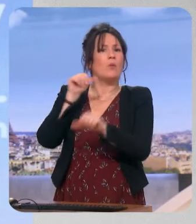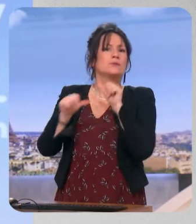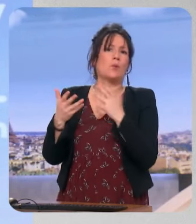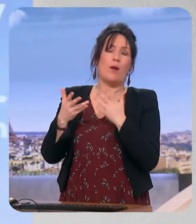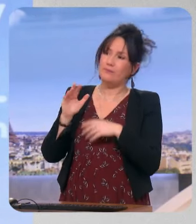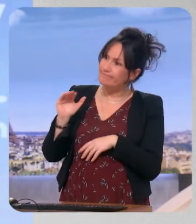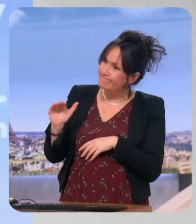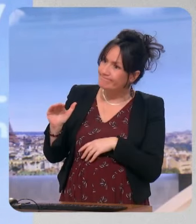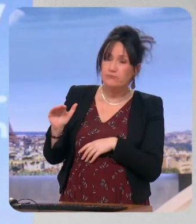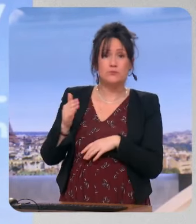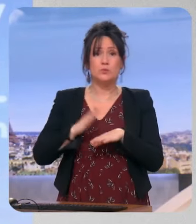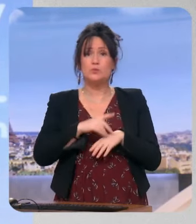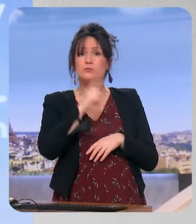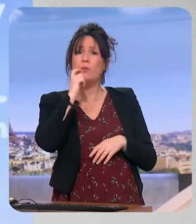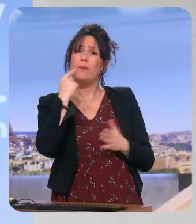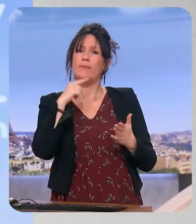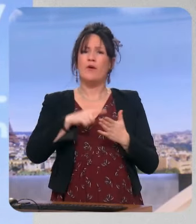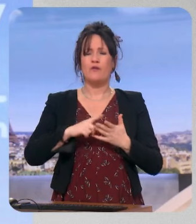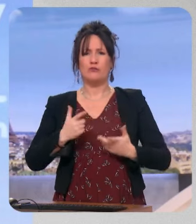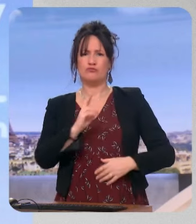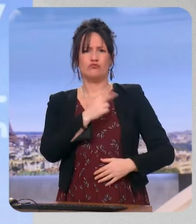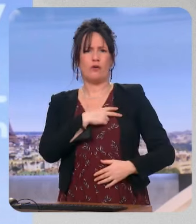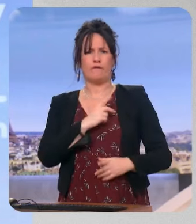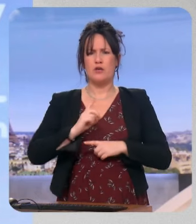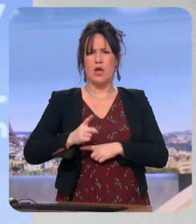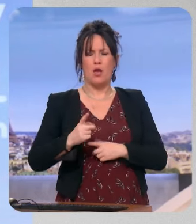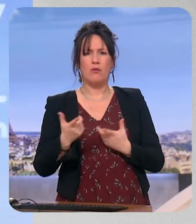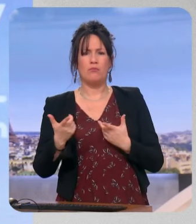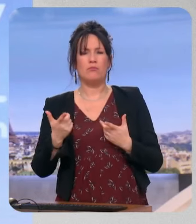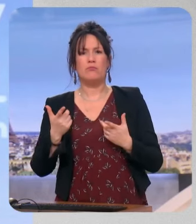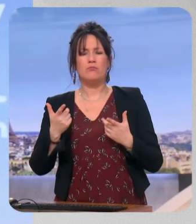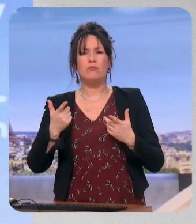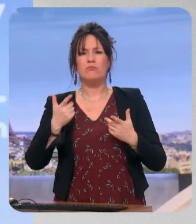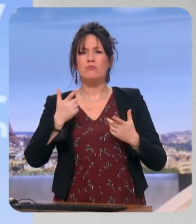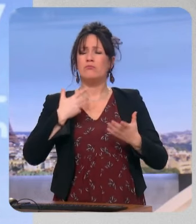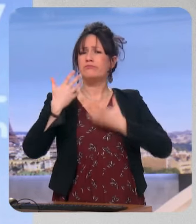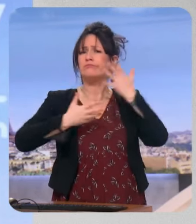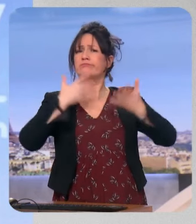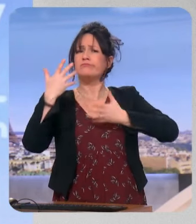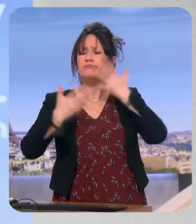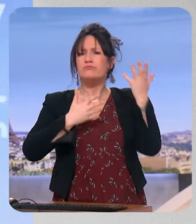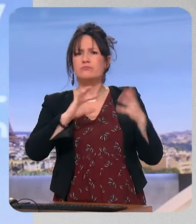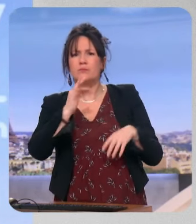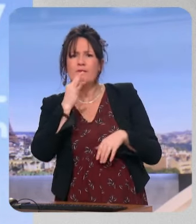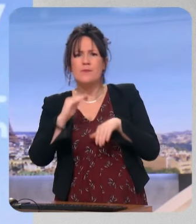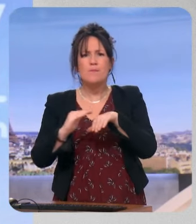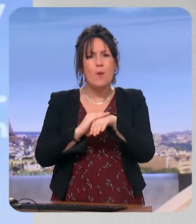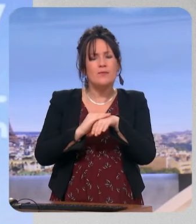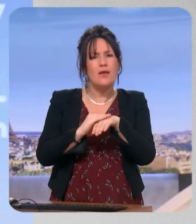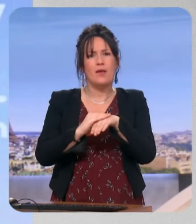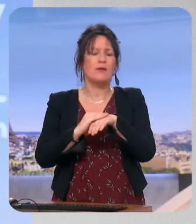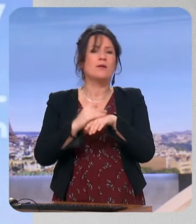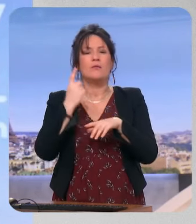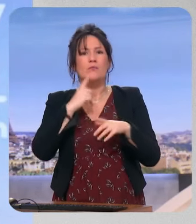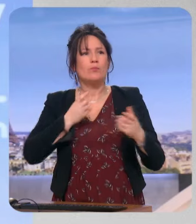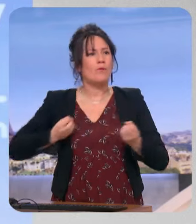Emmanuel Macron préfère jouer les chefs de guerre, utiliser ça dans le débat, j'allais dire, politique intérieur pour agiter